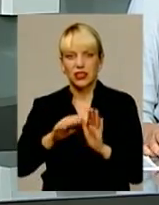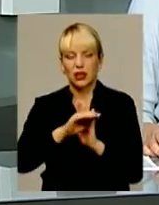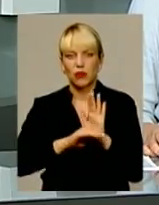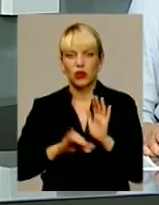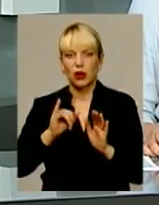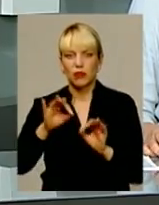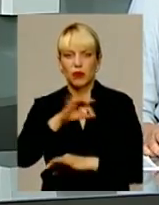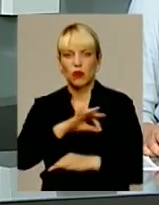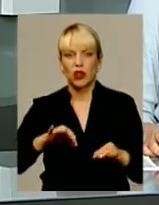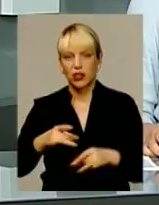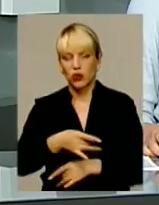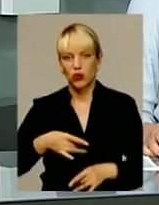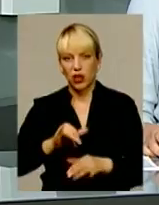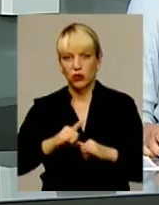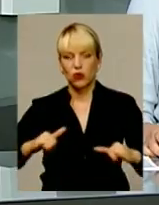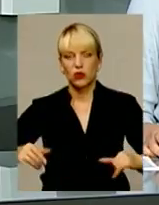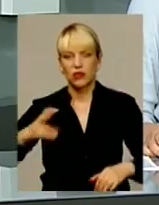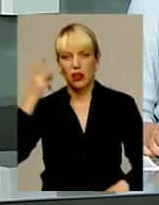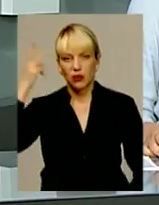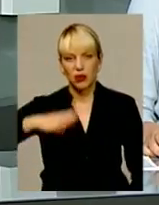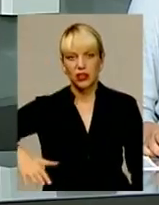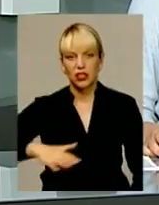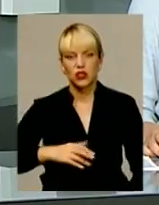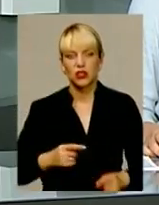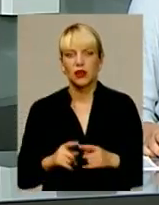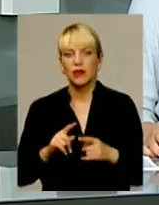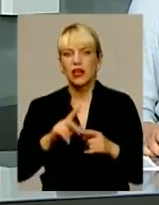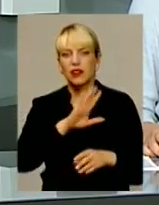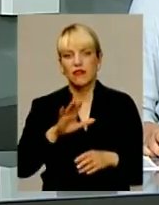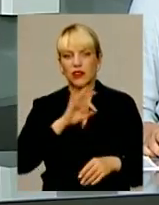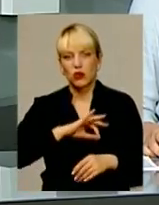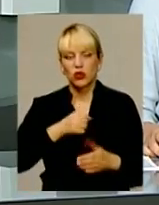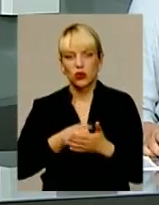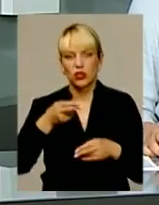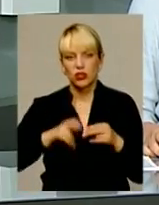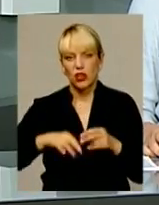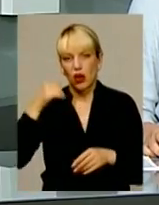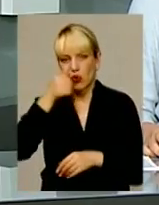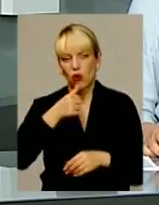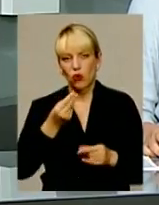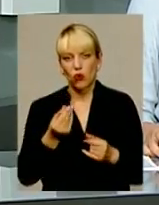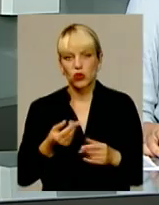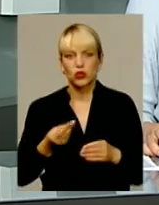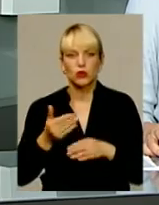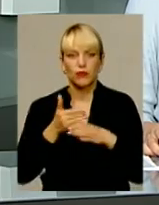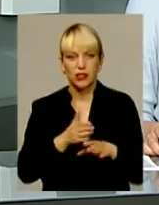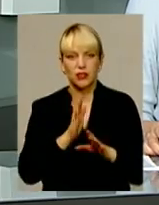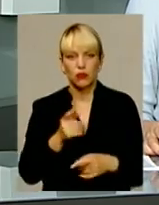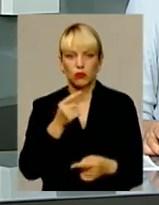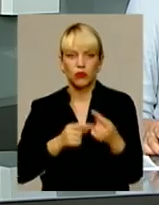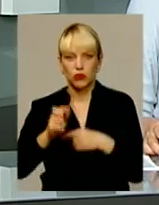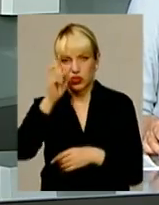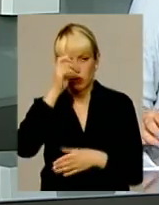і проєктів регіонального розвитку на Хмельниччині. До слова, невикористані до кінця року кошти субвенції повернуться до